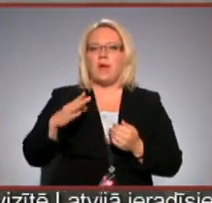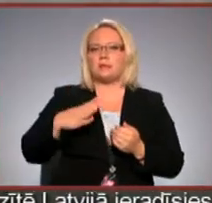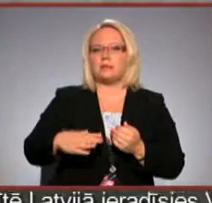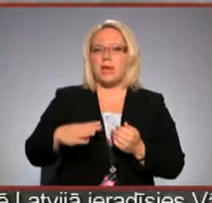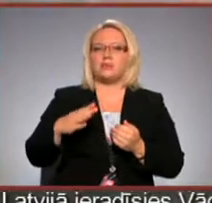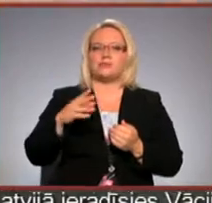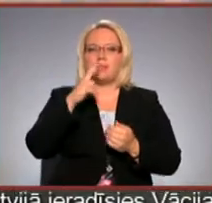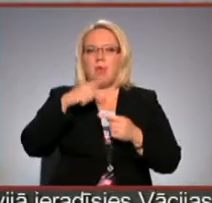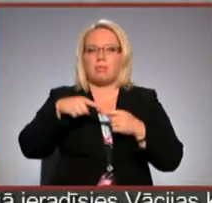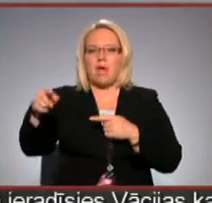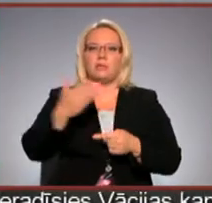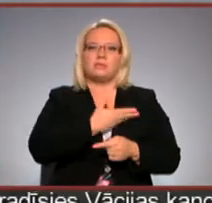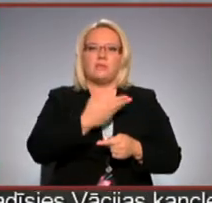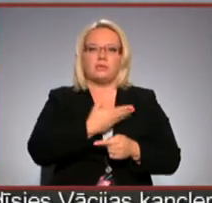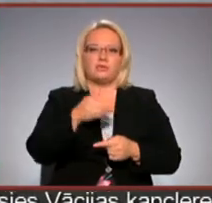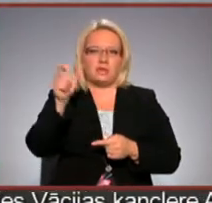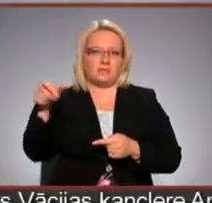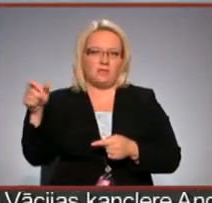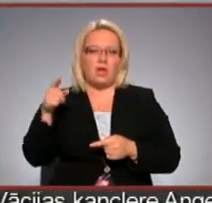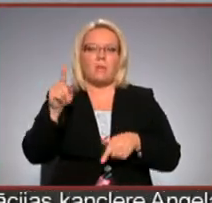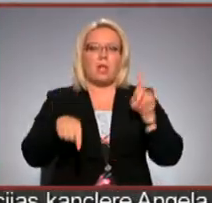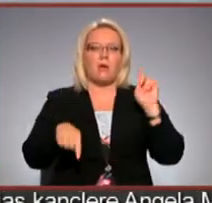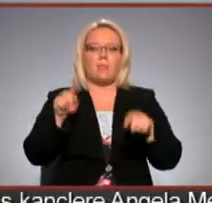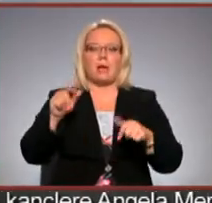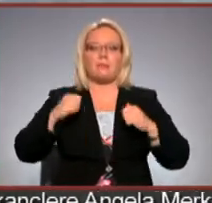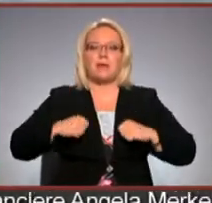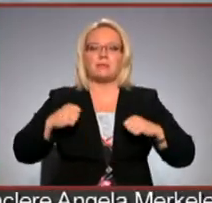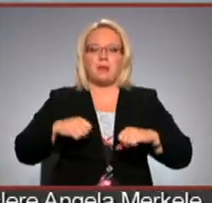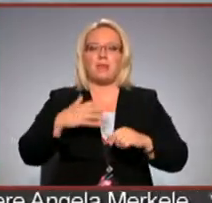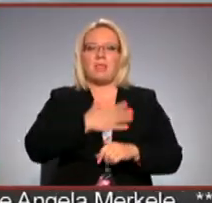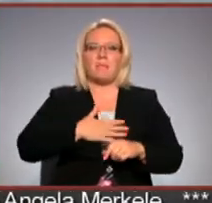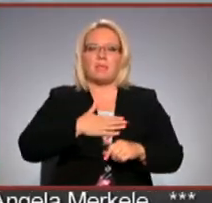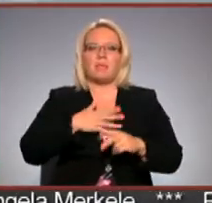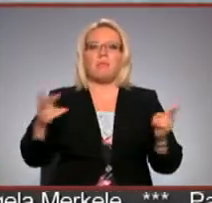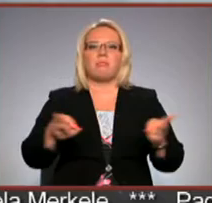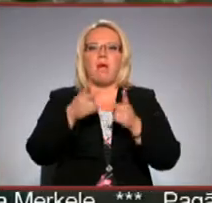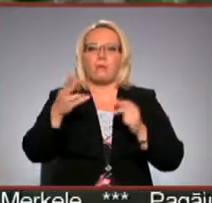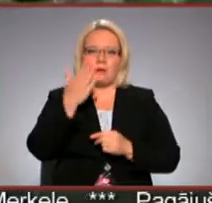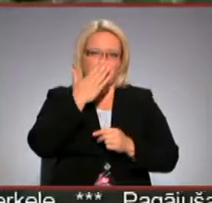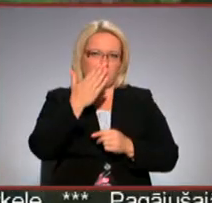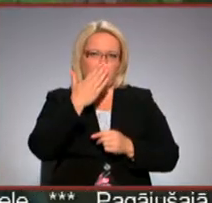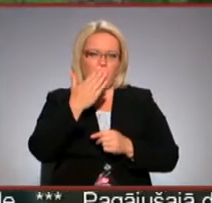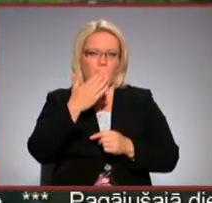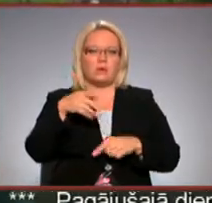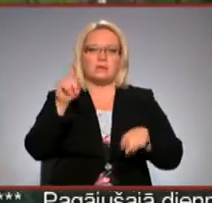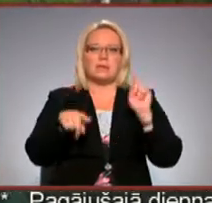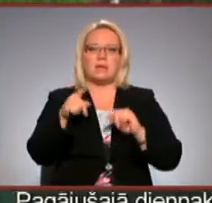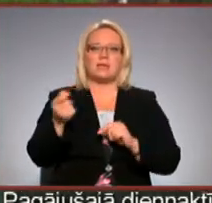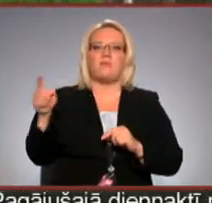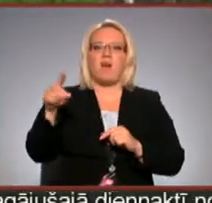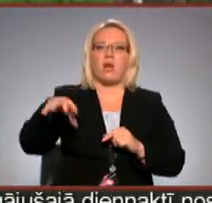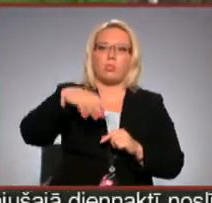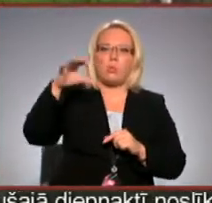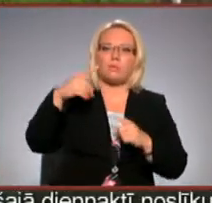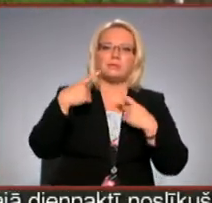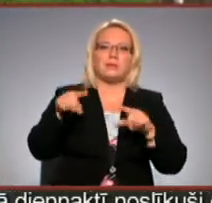netālu dzīvojošie sēdēnieši, kuriem laiku pa laikam ir jāsamierinās ar nepatīkamo daguma smaku. Citreiz vairāk dūma, citreiz mazāk